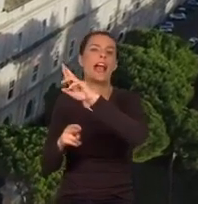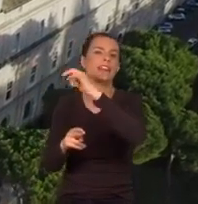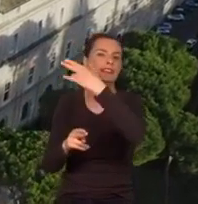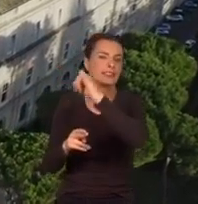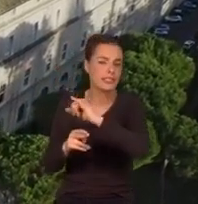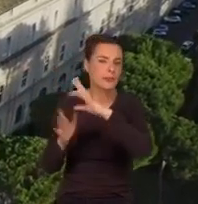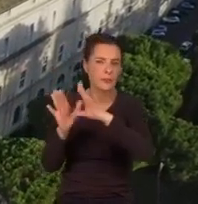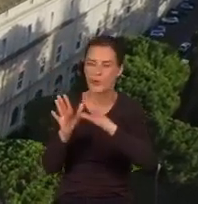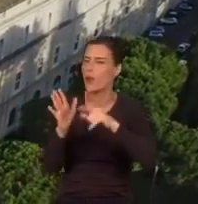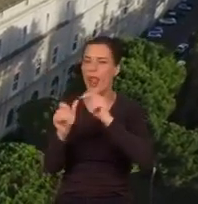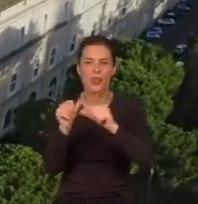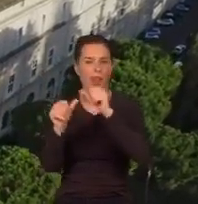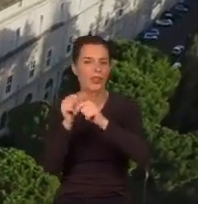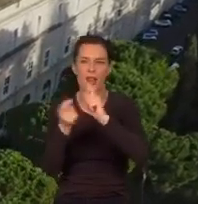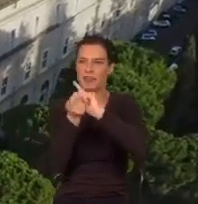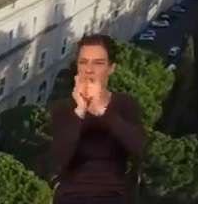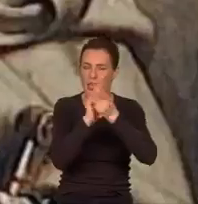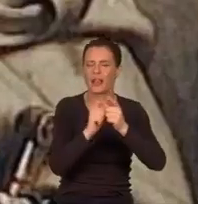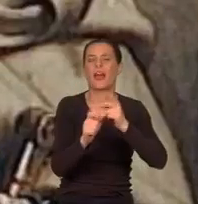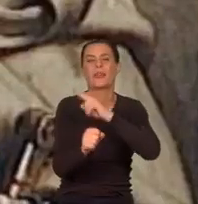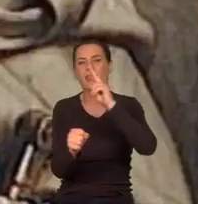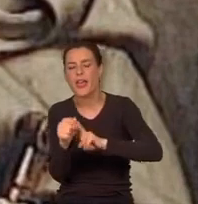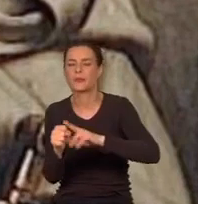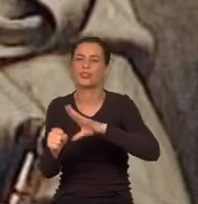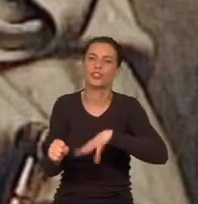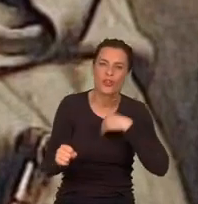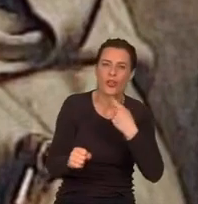dokładny i przez wieki zmieniał daty świąt religijnych.